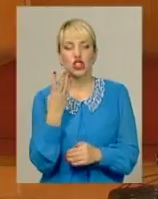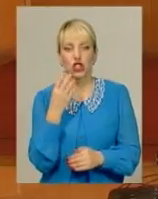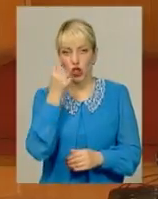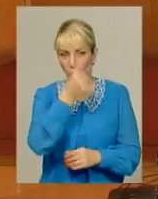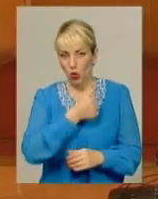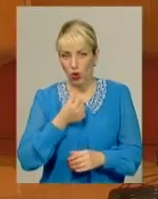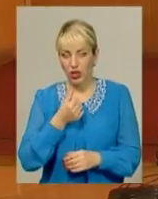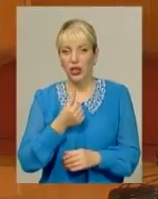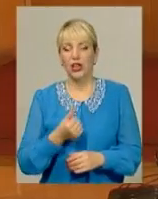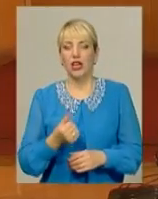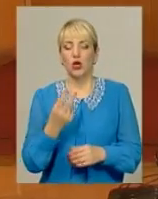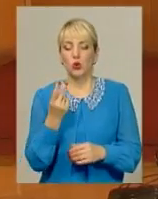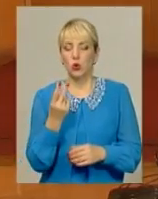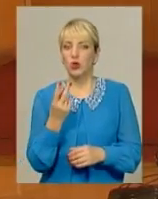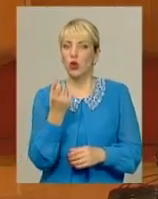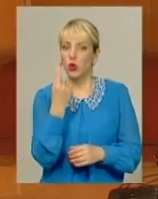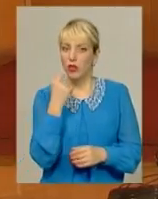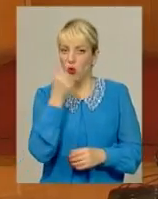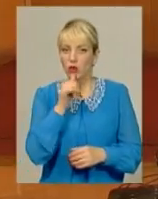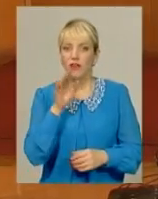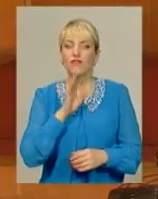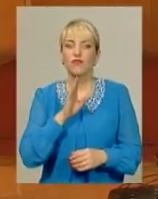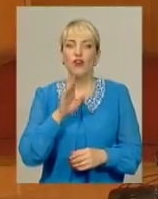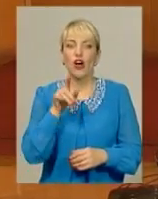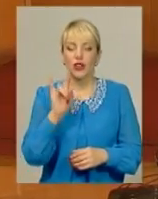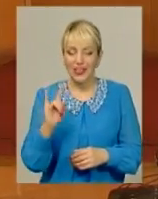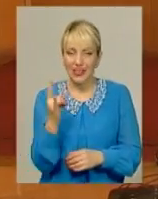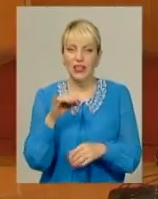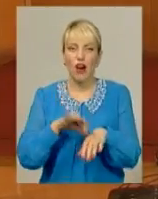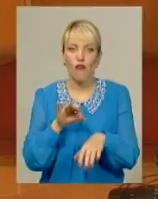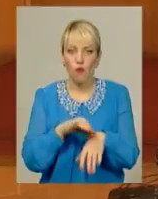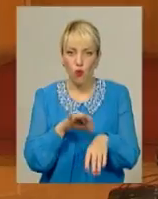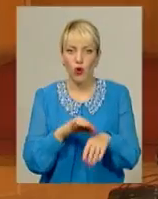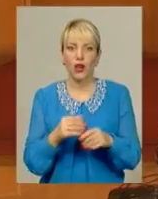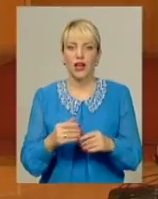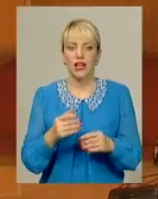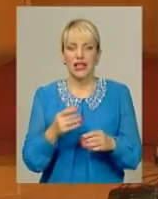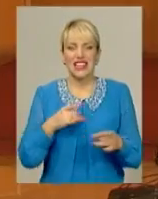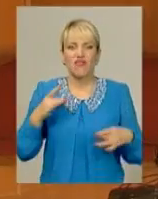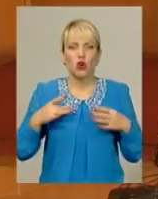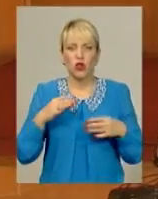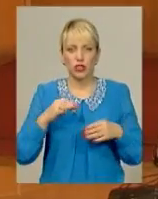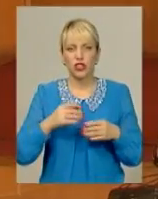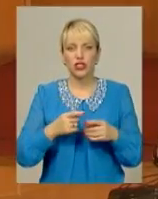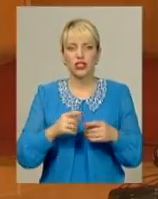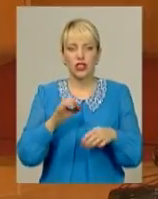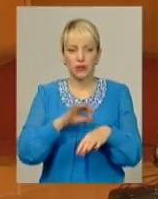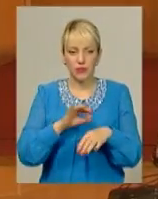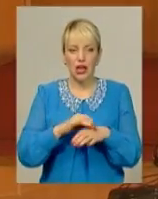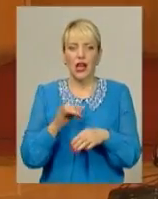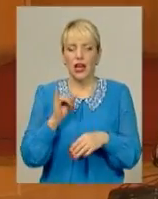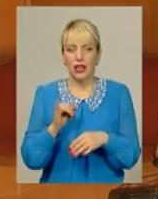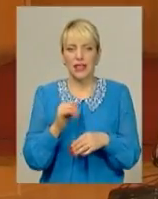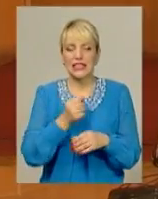одній дитині 11 років, яка важко хвора, має тяжкі неврологічні розлади. Старша дівчинка 14 років.